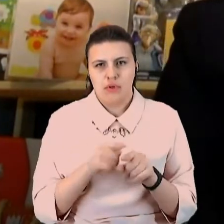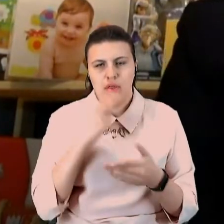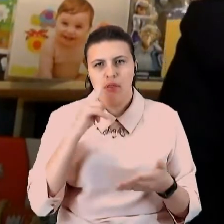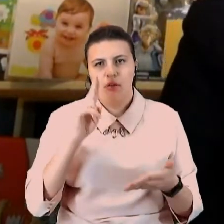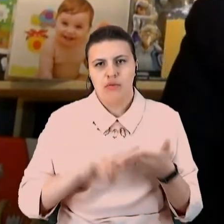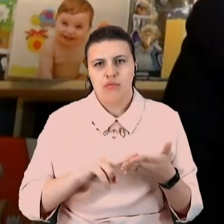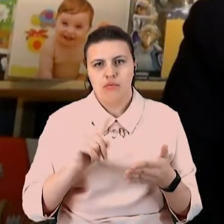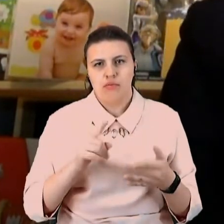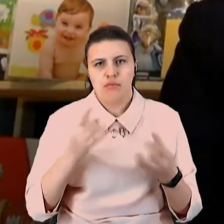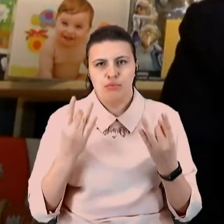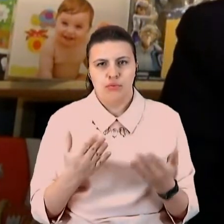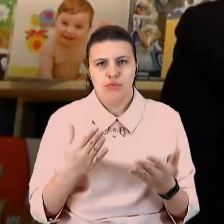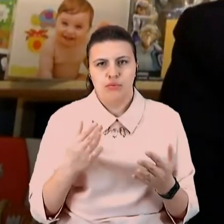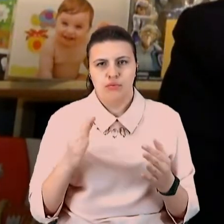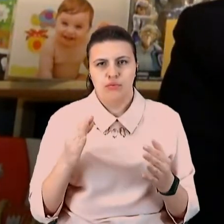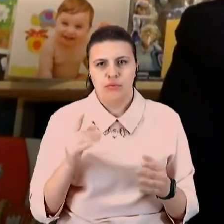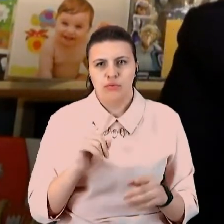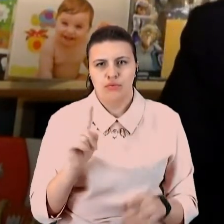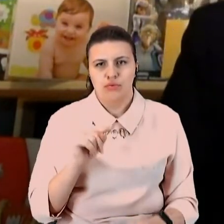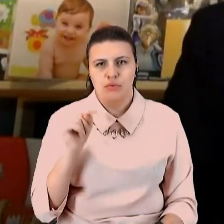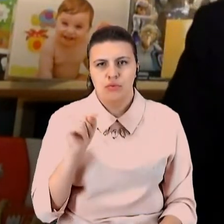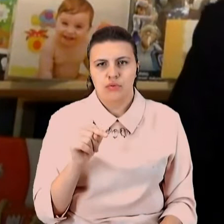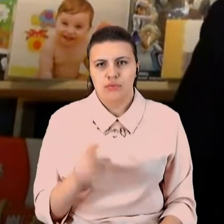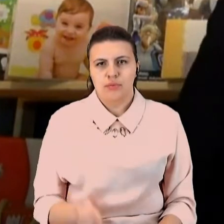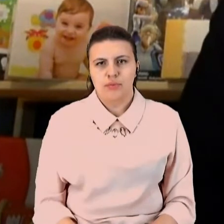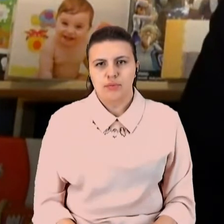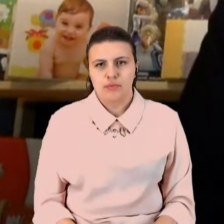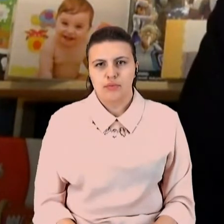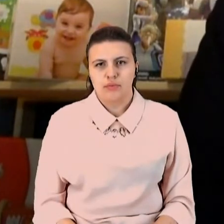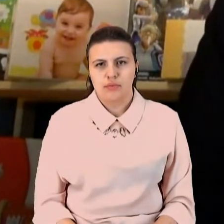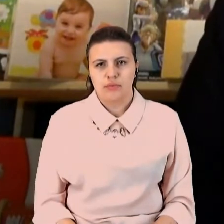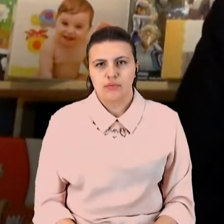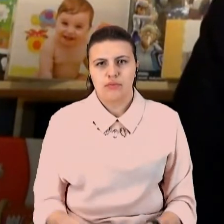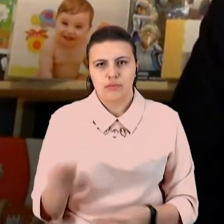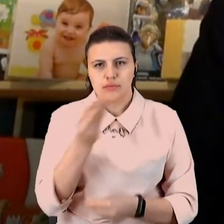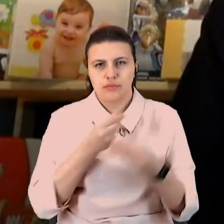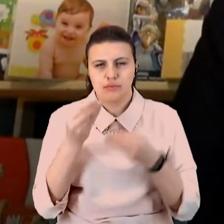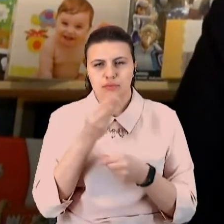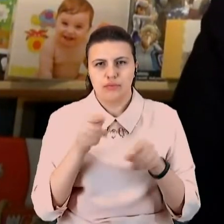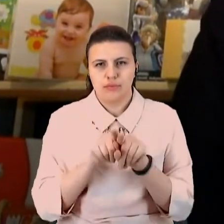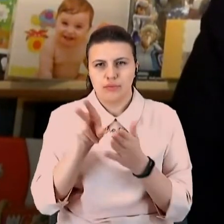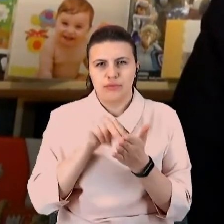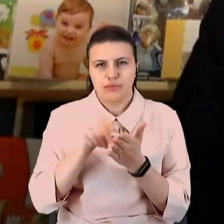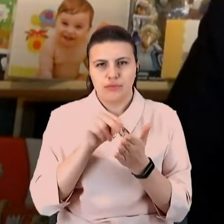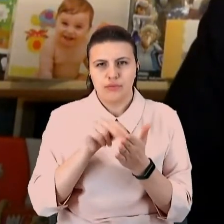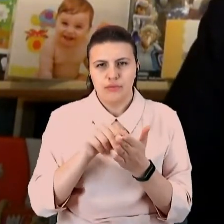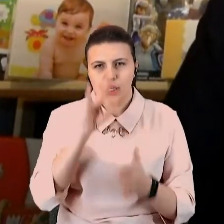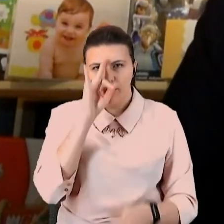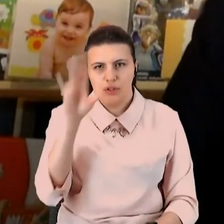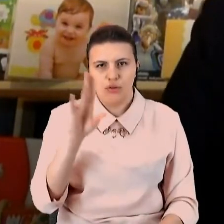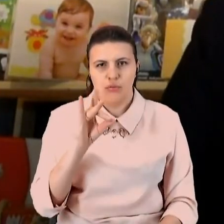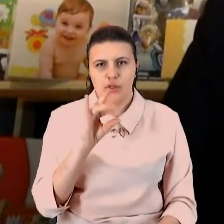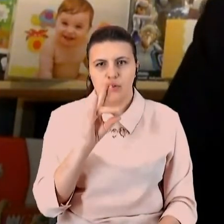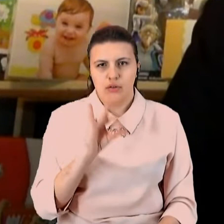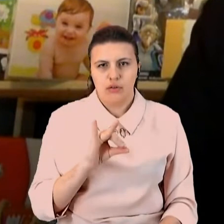відповідності до речному регламенту, але в даному випадку, коли підробляєте найбудовищі, в даному випадку, ви